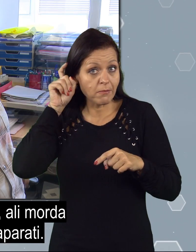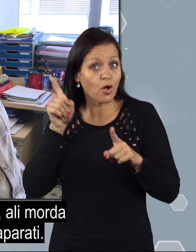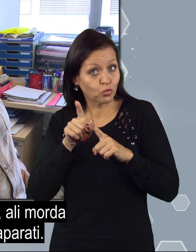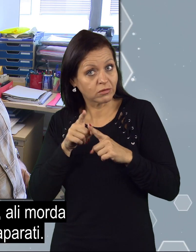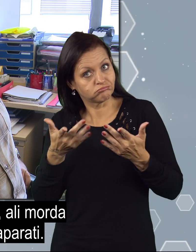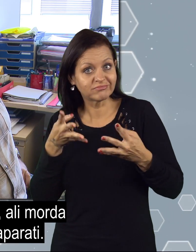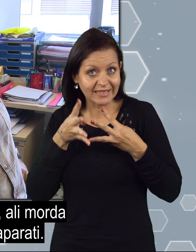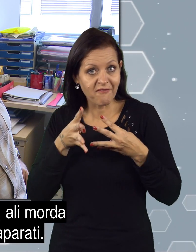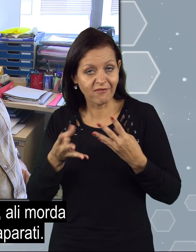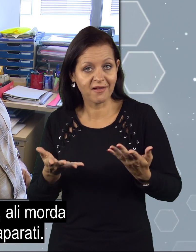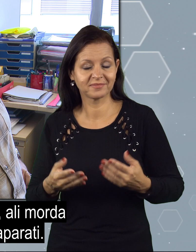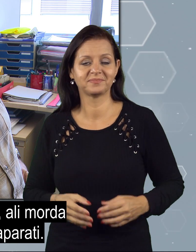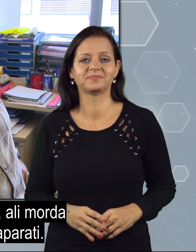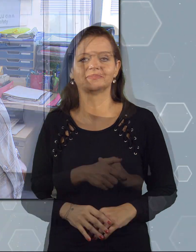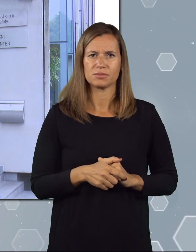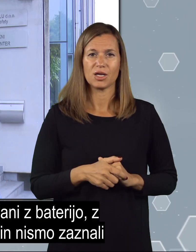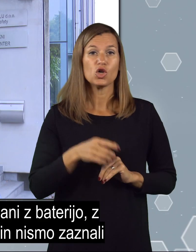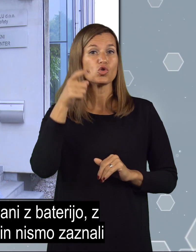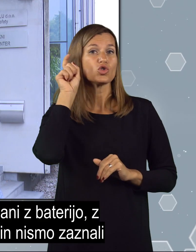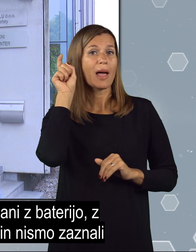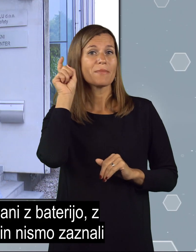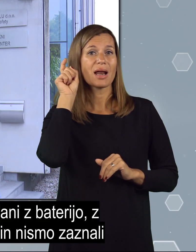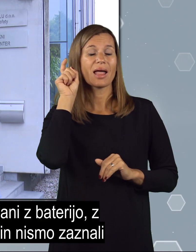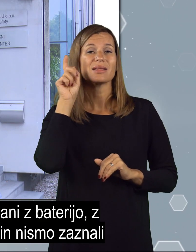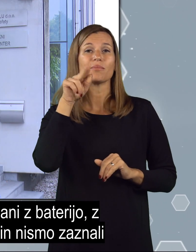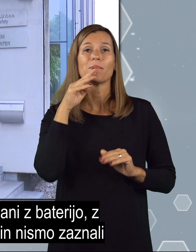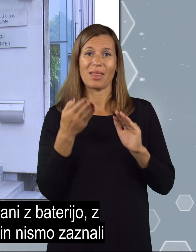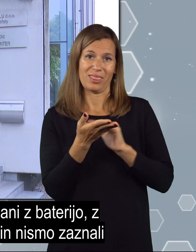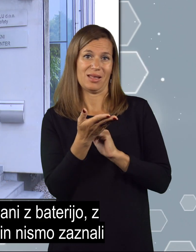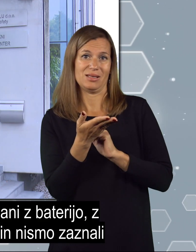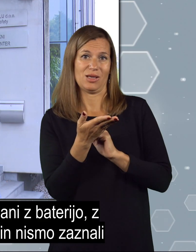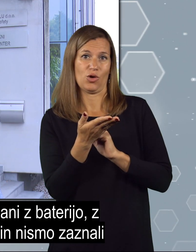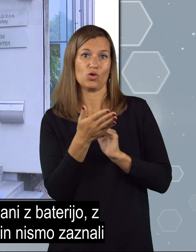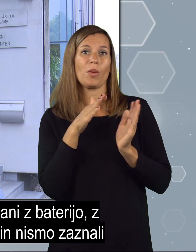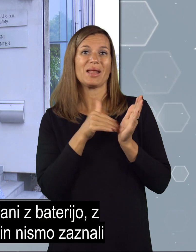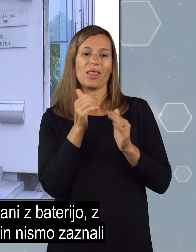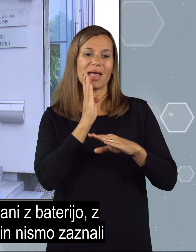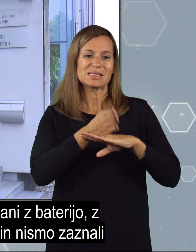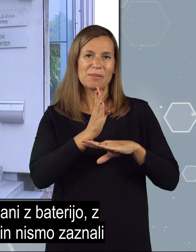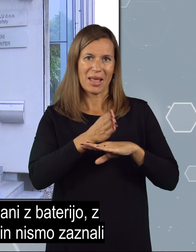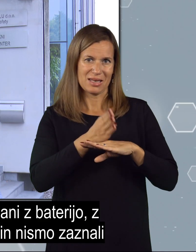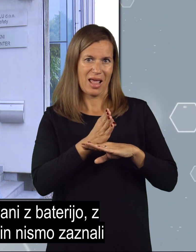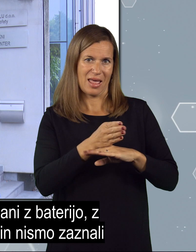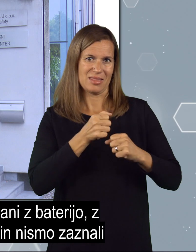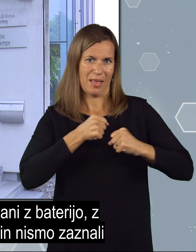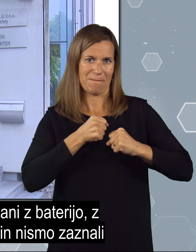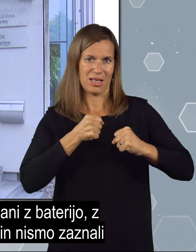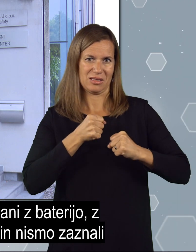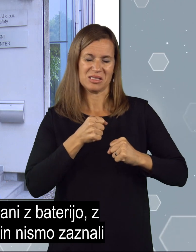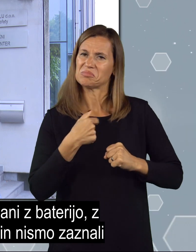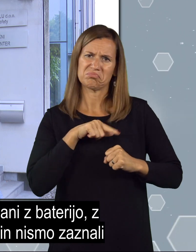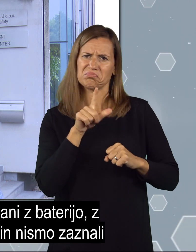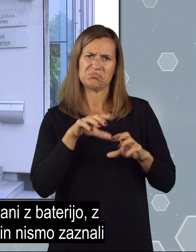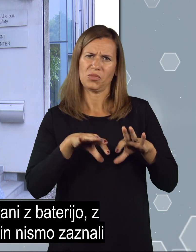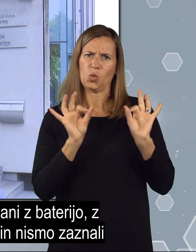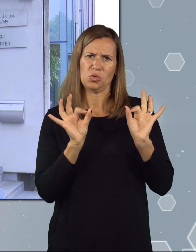sevajo slušnji aparati. Slušnji aparati so napajeni z baterijo, torej z enosmerno napetostjo in